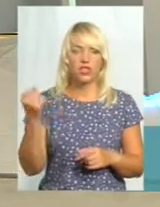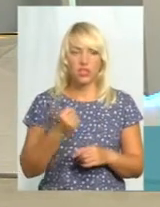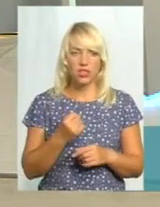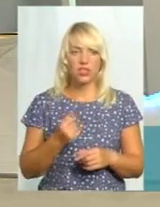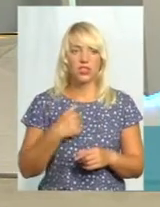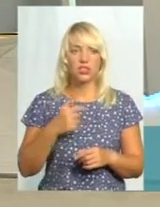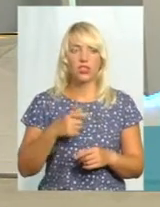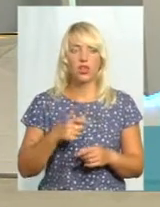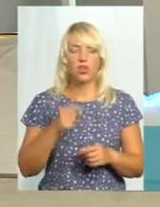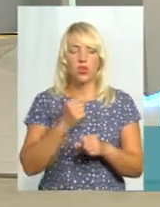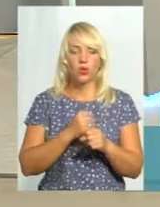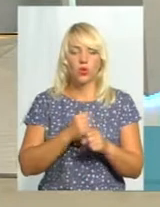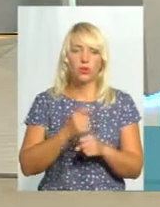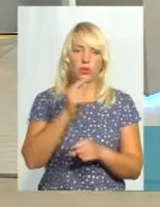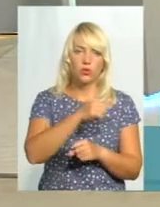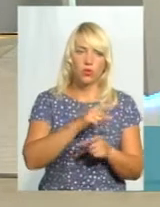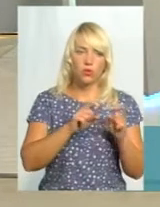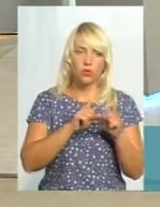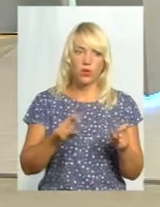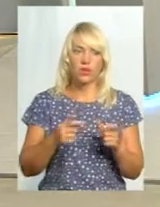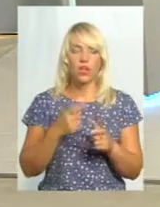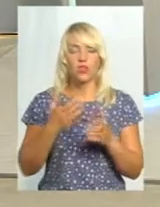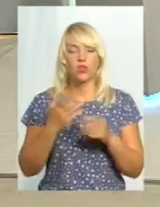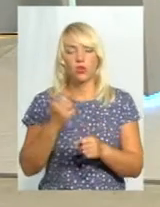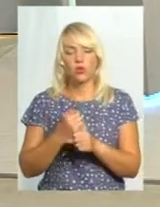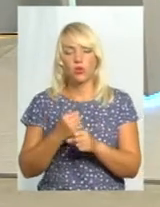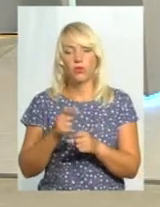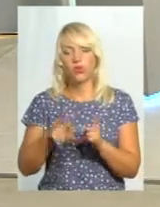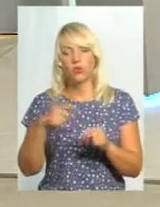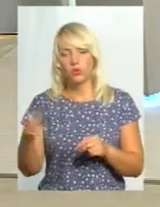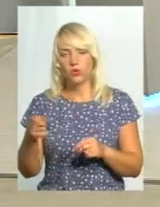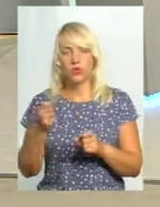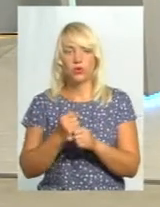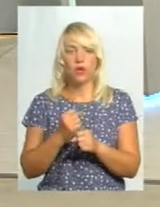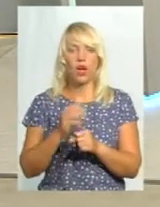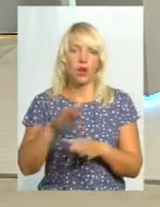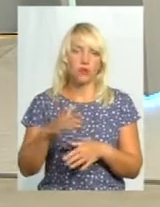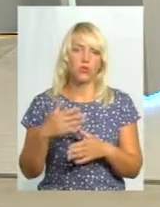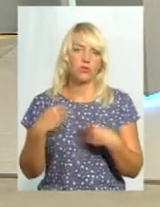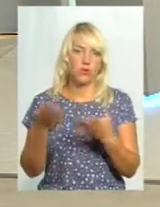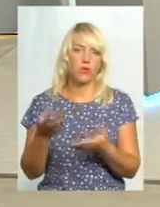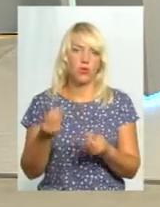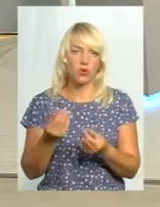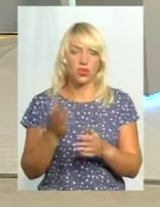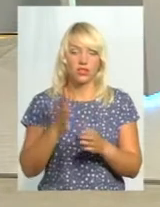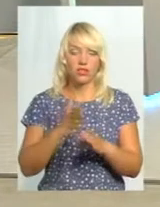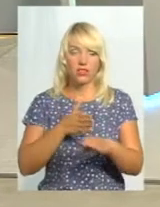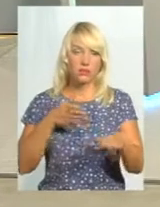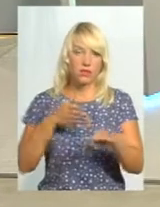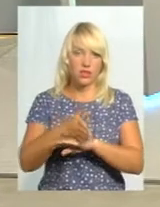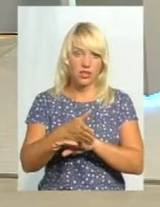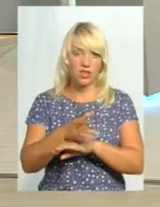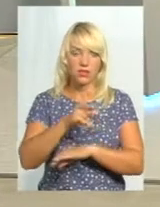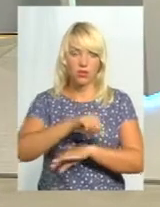доробити цей об'єкт, наприклад, або якщо доробили, ми вам дамо інший об'єкт, але спочатку тут отримуєте гроші. Тільки вони перетинають кордон,